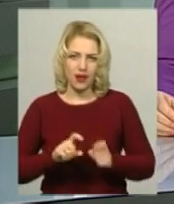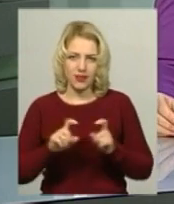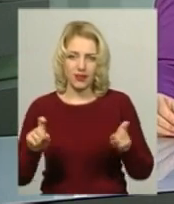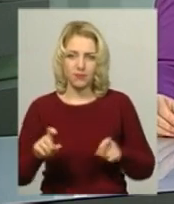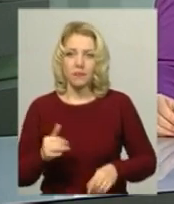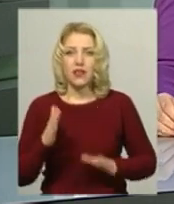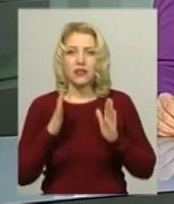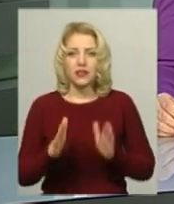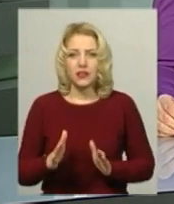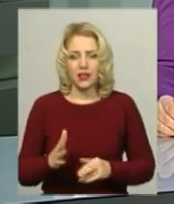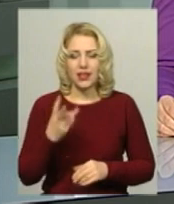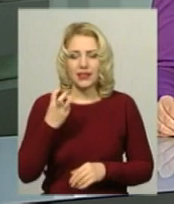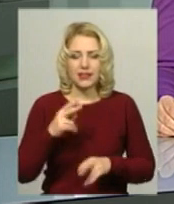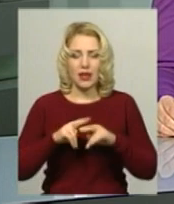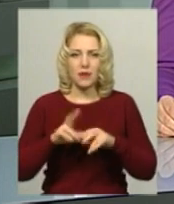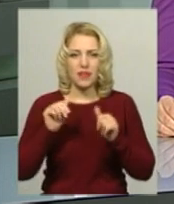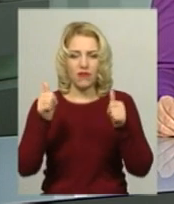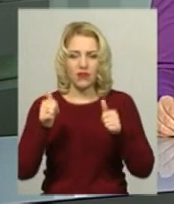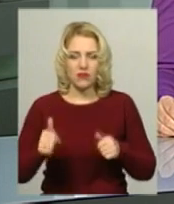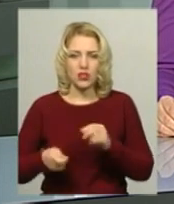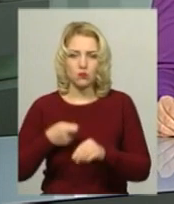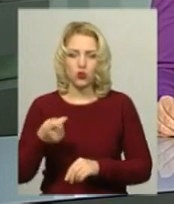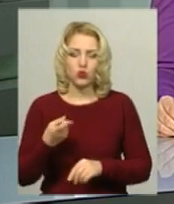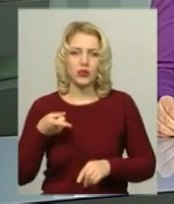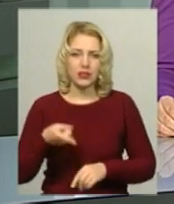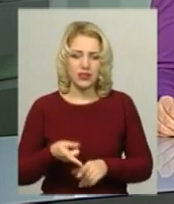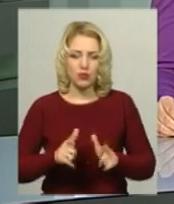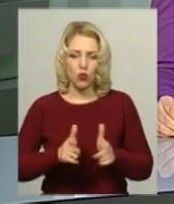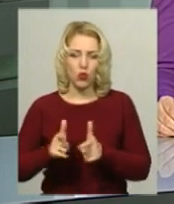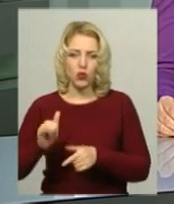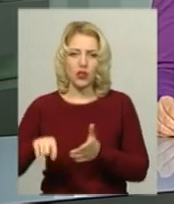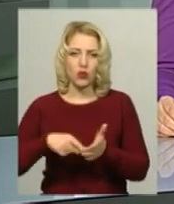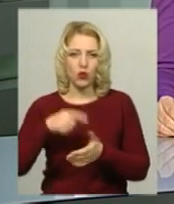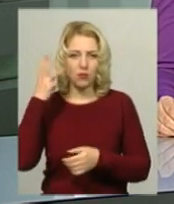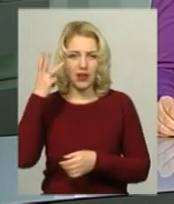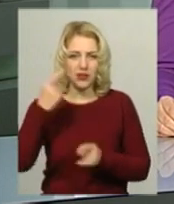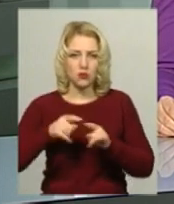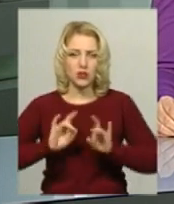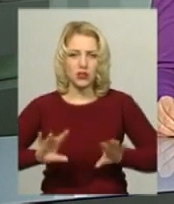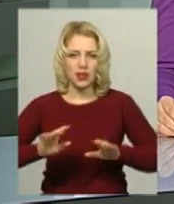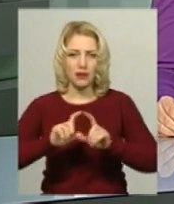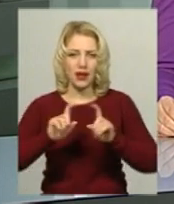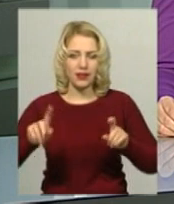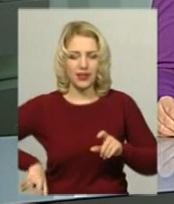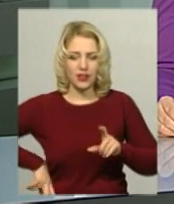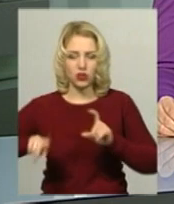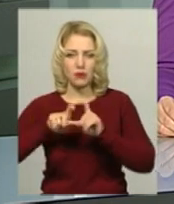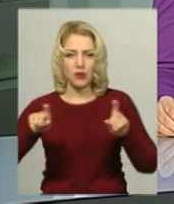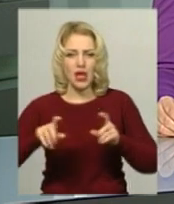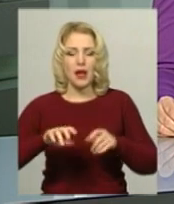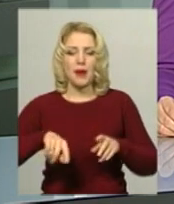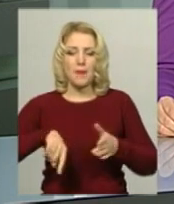Тільки 300 паспортів на вивізки з поданої тисячі погодили у Хмельницькому. Про це розповів директор департаменту архітектури,